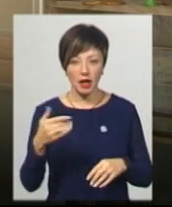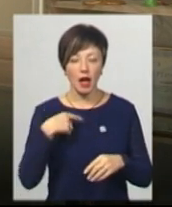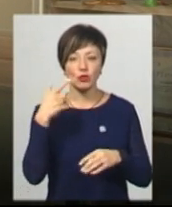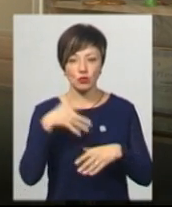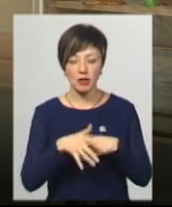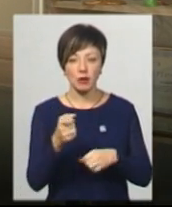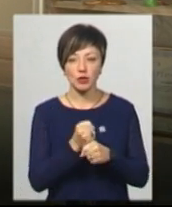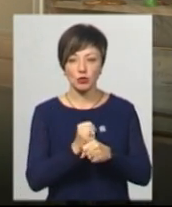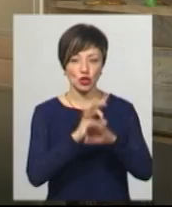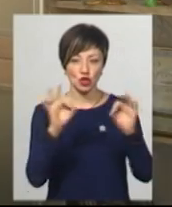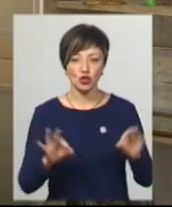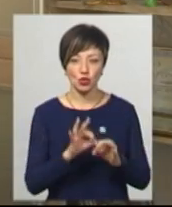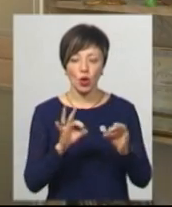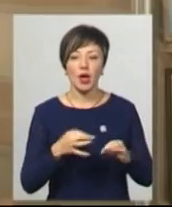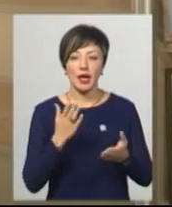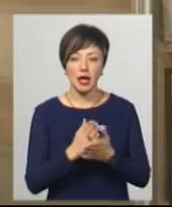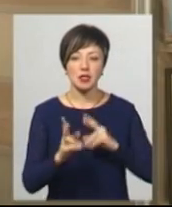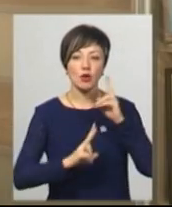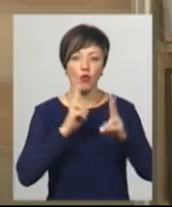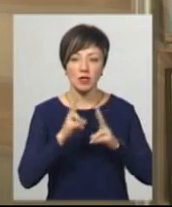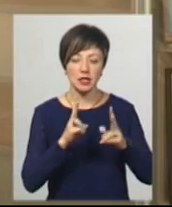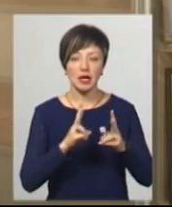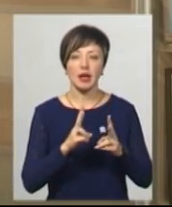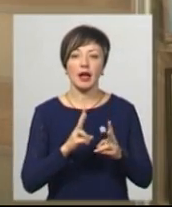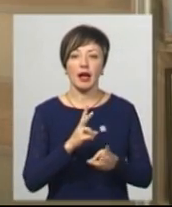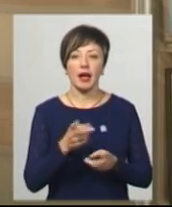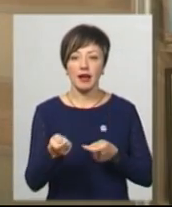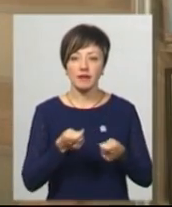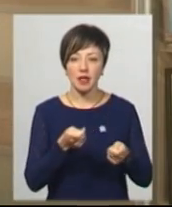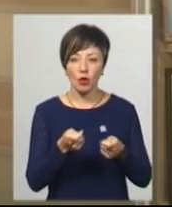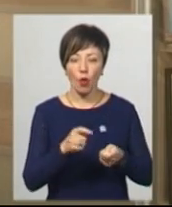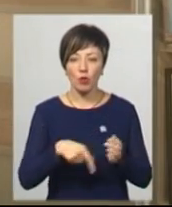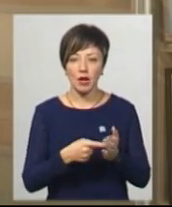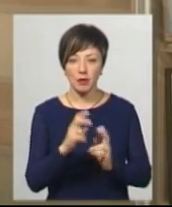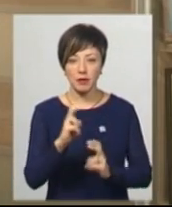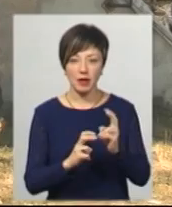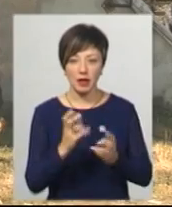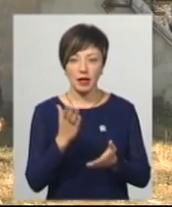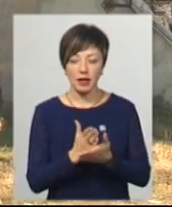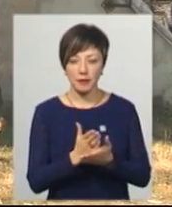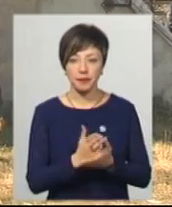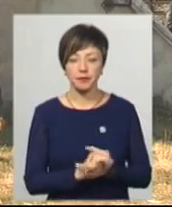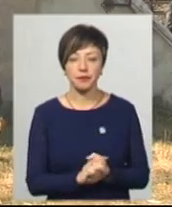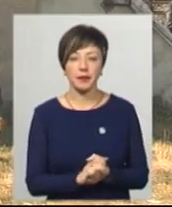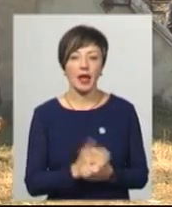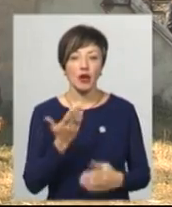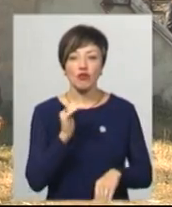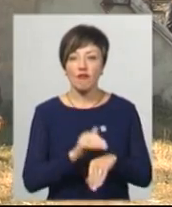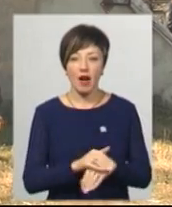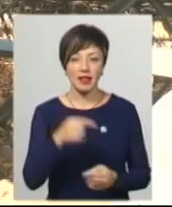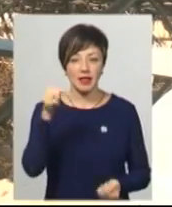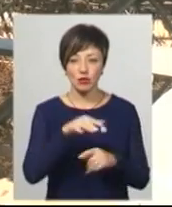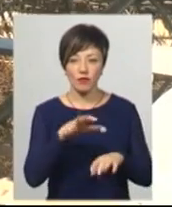робиться. Сьогодні є вже зауваження керівнику комунального підприємства, на балансі якого перебувають дані теплиці. Якщо факт нецільового